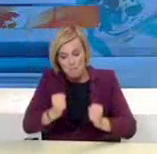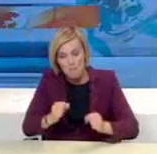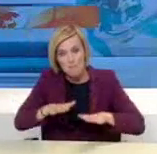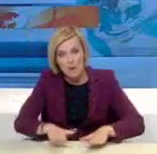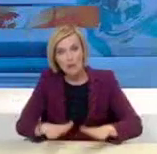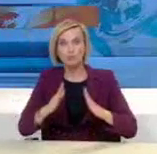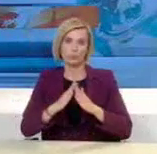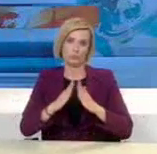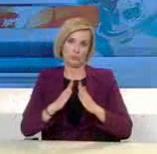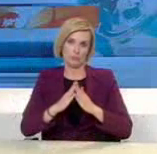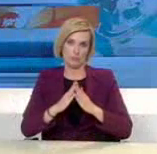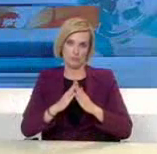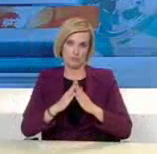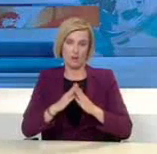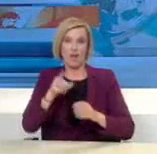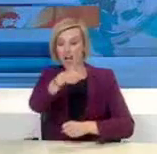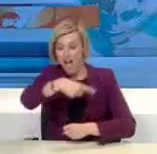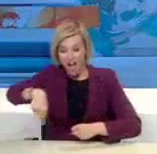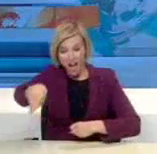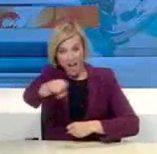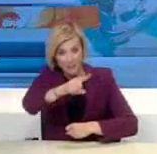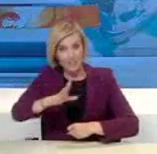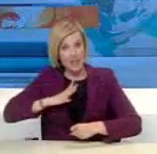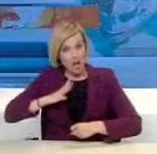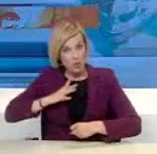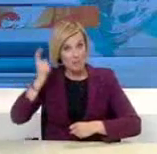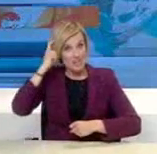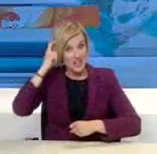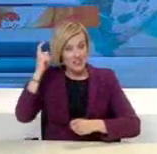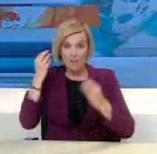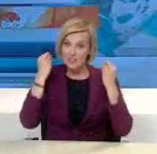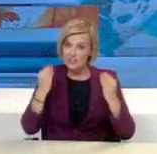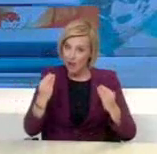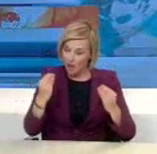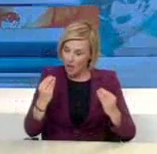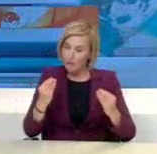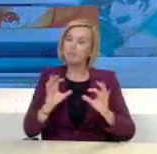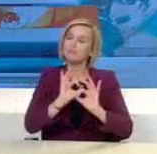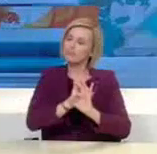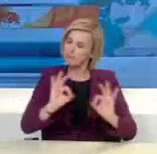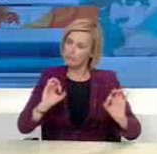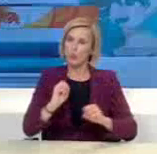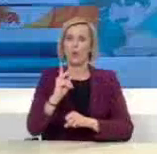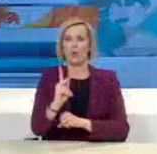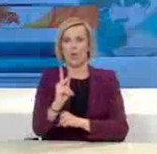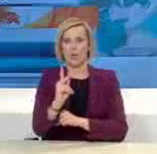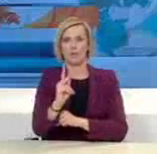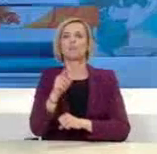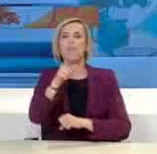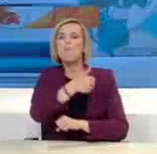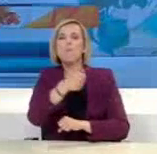εφοδιαστούν με τη βεβαίως κυκλοφορίας. Μπορούν να κάνουν ό,τι έκαναν μέχρι σήμερα υπακούοντας τις συμβουλές των ειδικών,